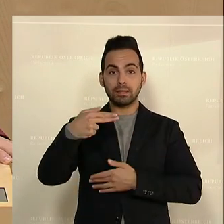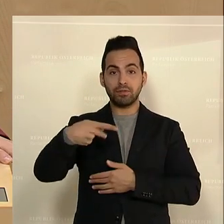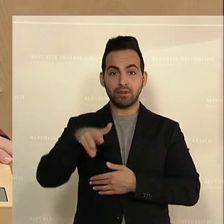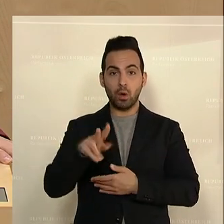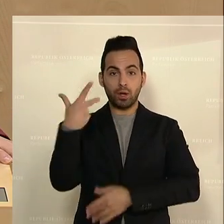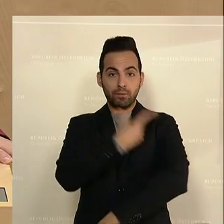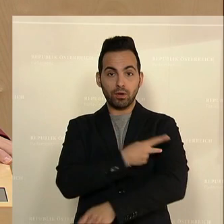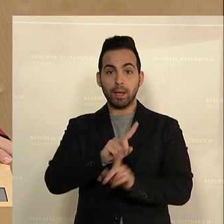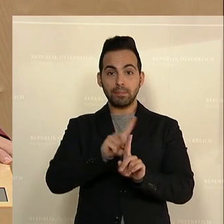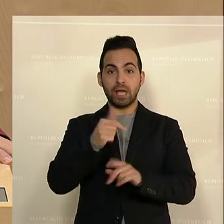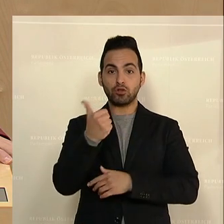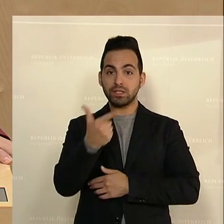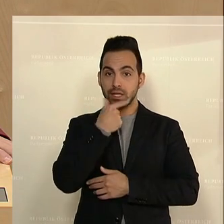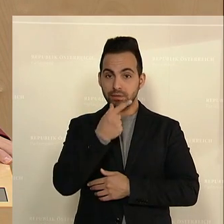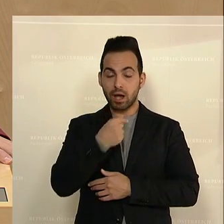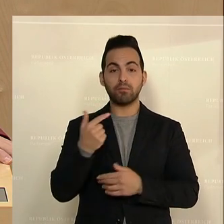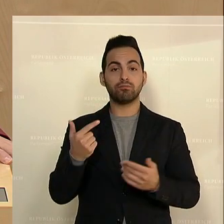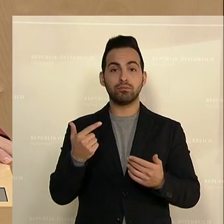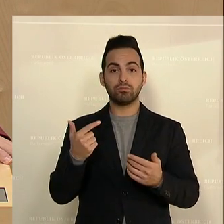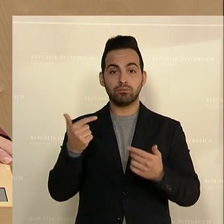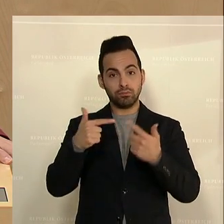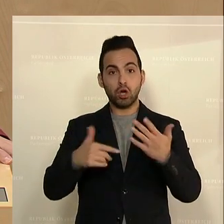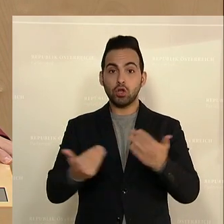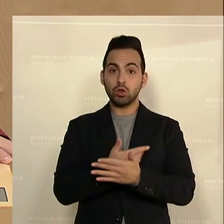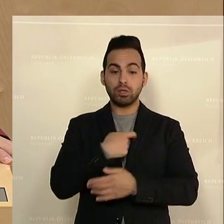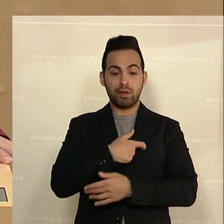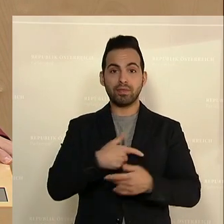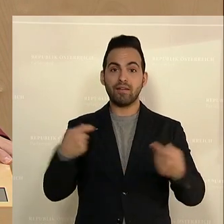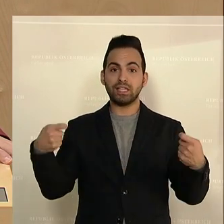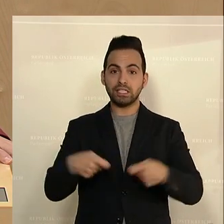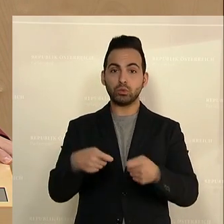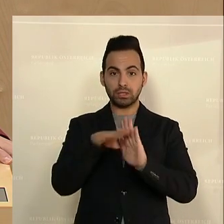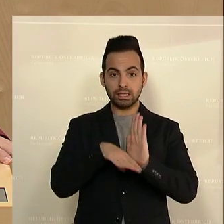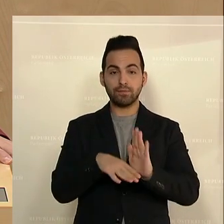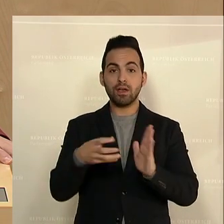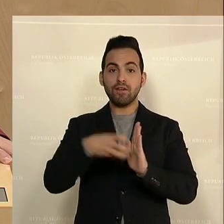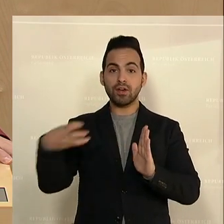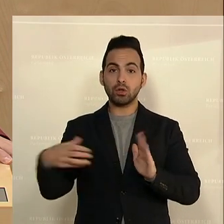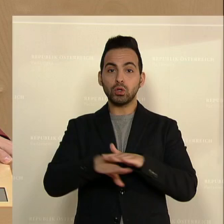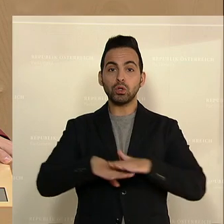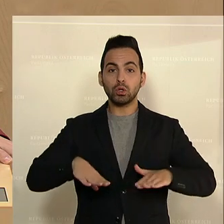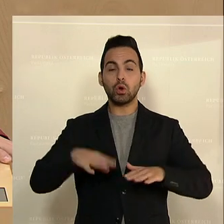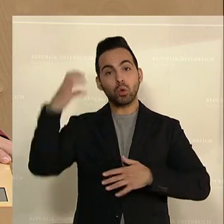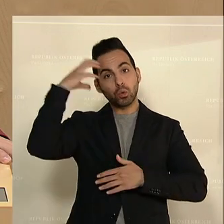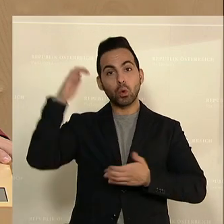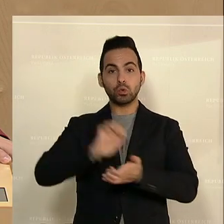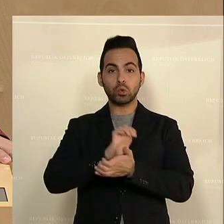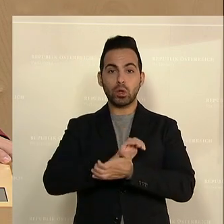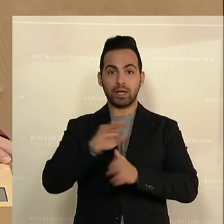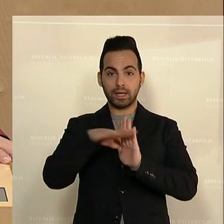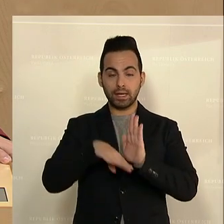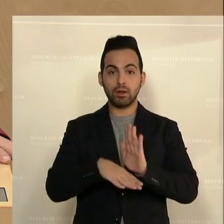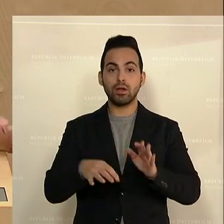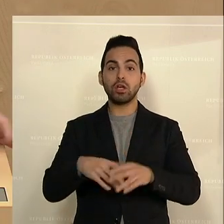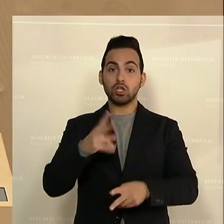-Impfung bis zum 21. Lebensjahr, ein neues Parteienfinanzierungsgesetz, Verlängerung der Grundzeuginnenregel, Hürdenfreie